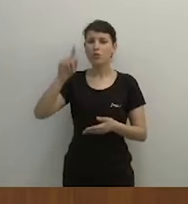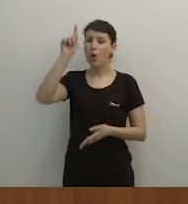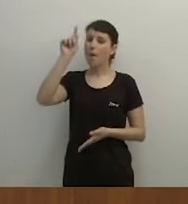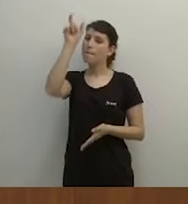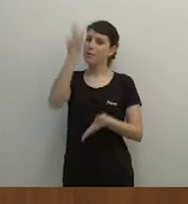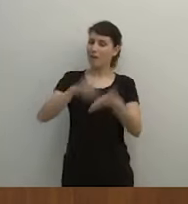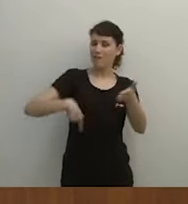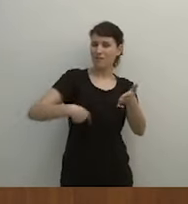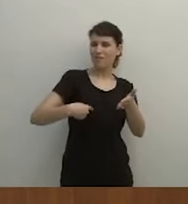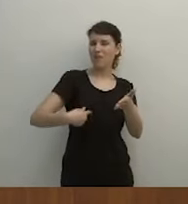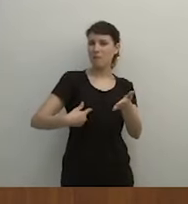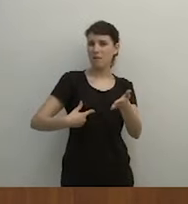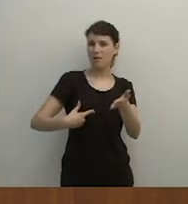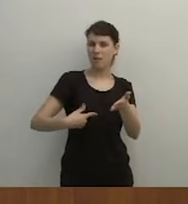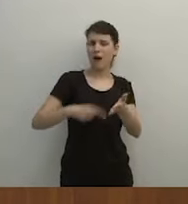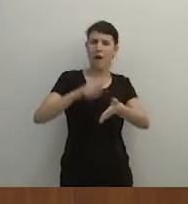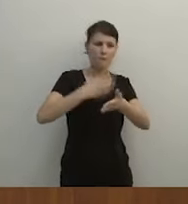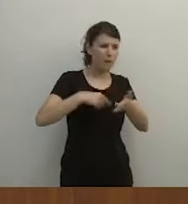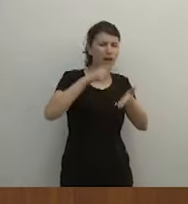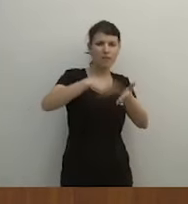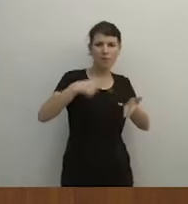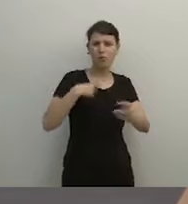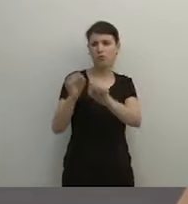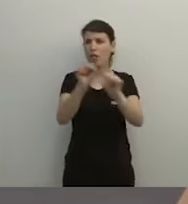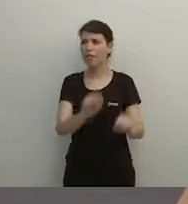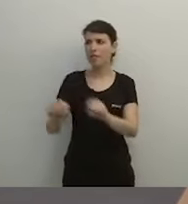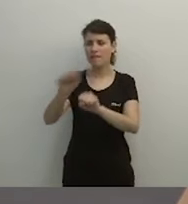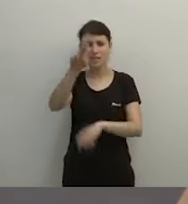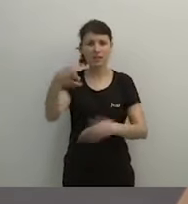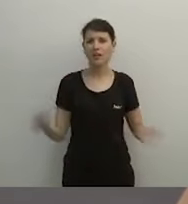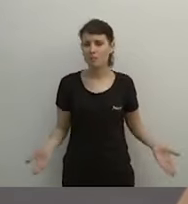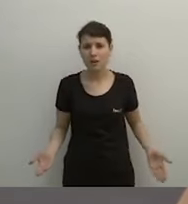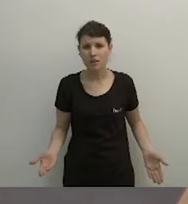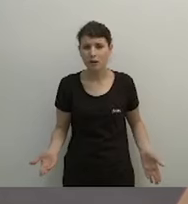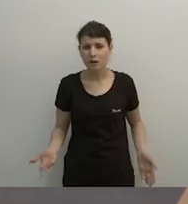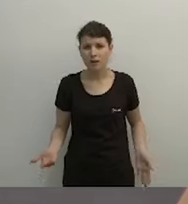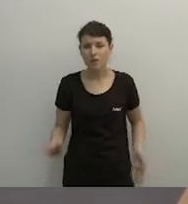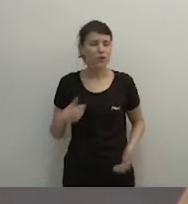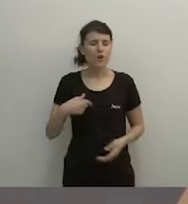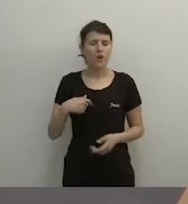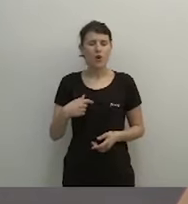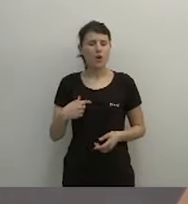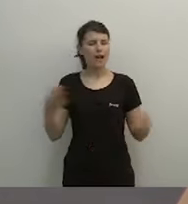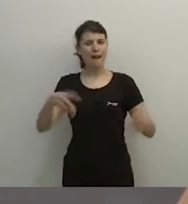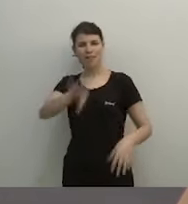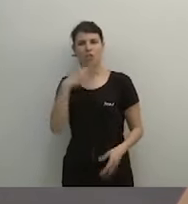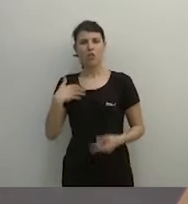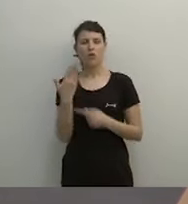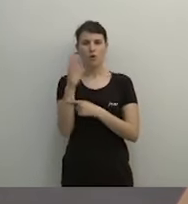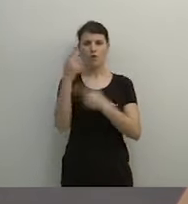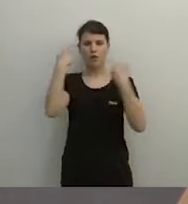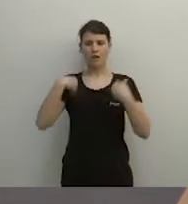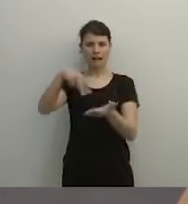en la comissió i vostè ha delegat la defensa, vostè ha decidit no donar la cara per l'informe que vostè